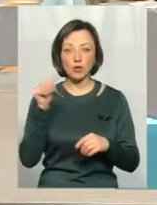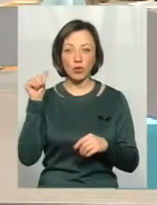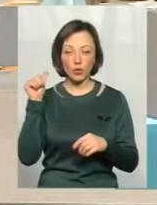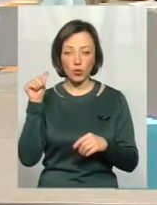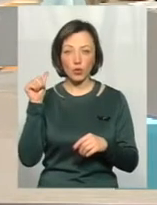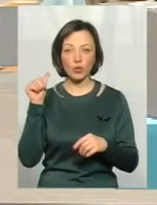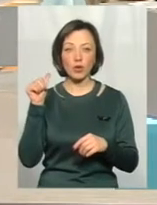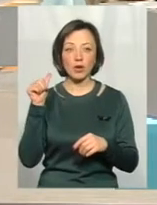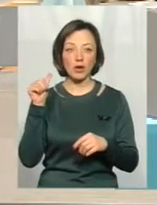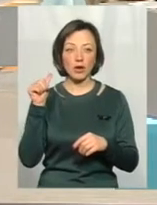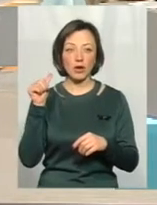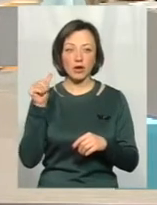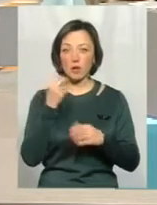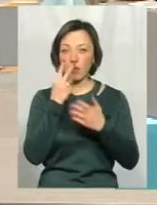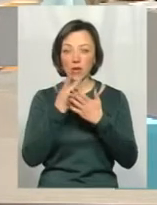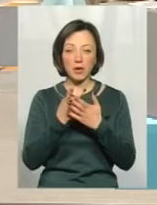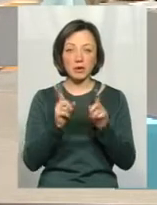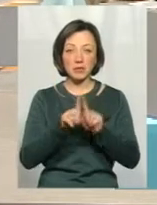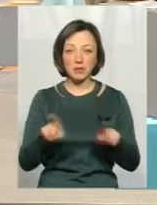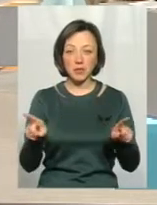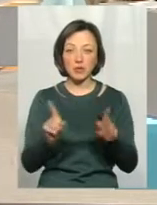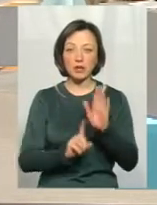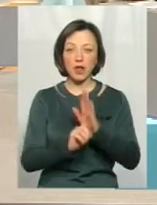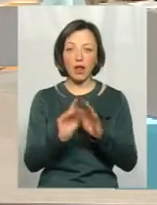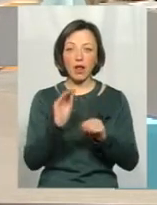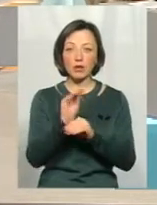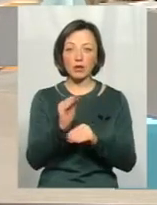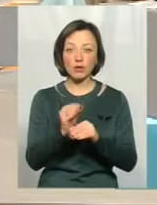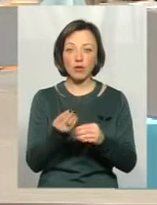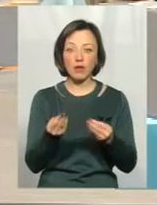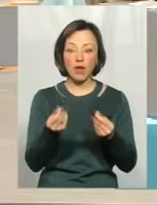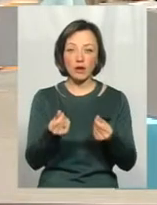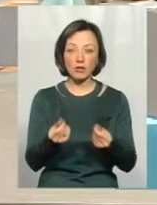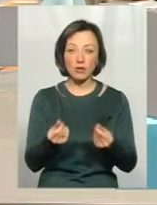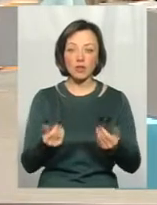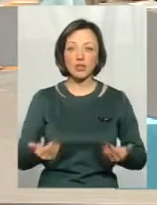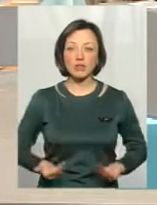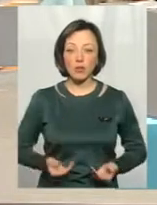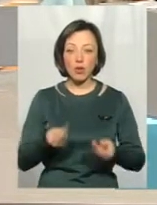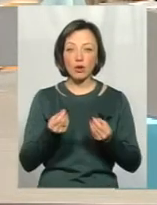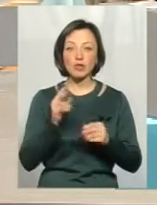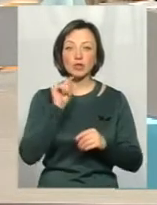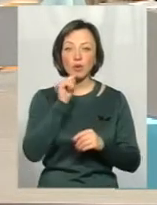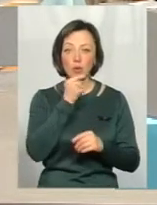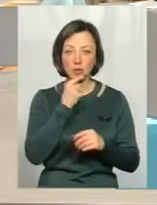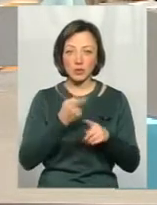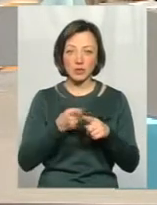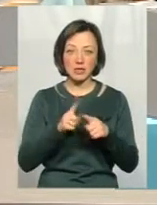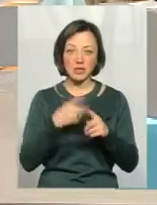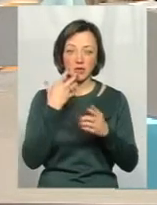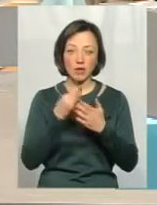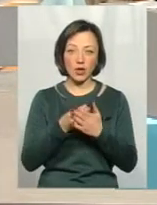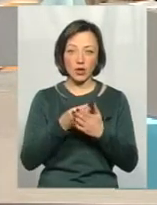'явила нам якесь економічне диво, вона почала ще доплачувати живими грішми, начебто тим людям, які зекономили оці свої